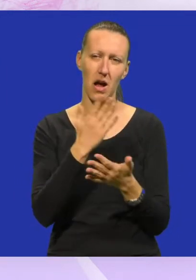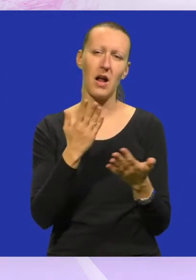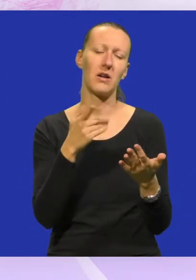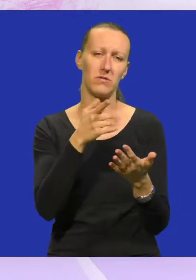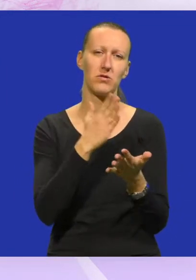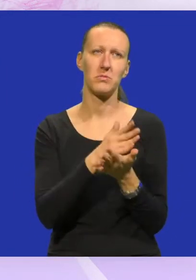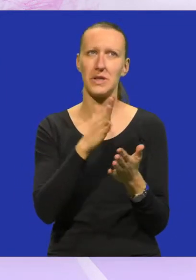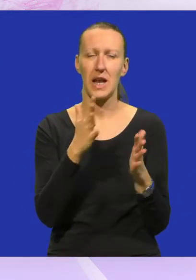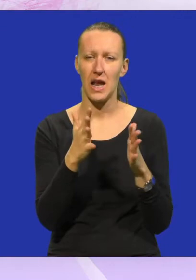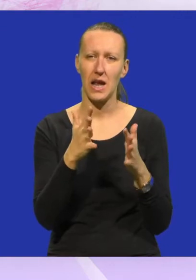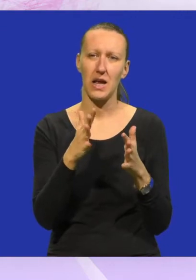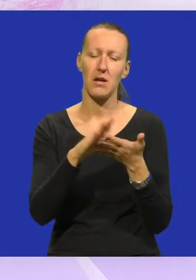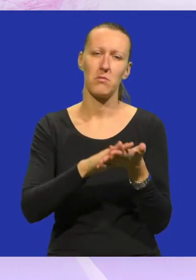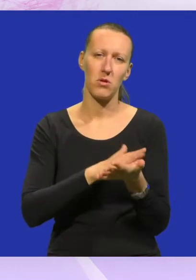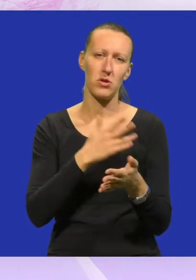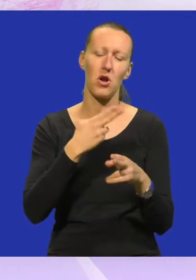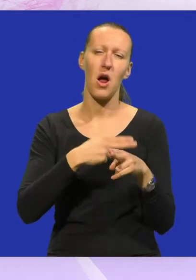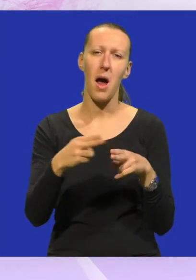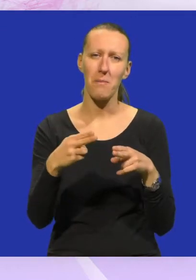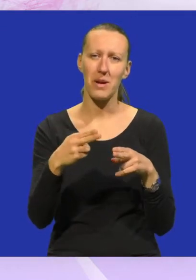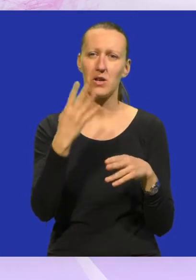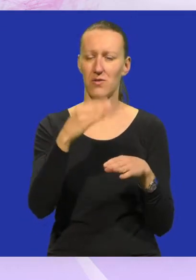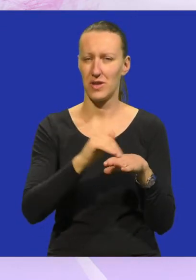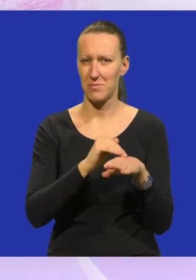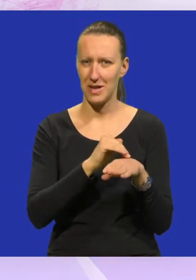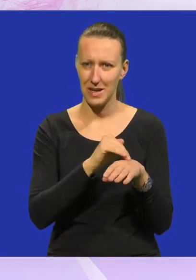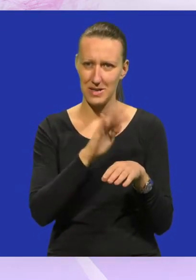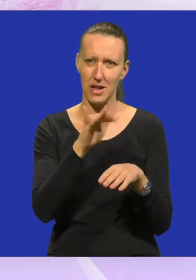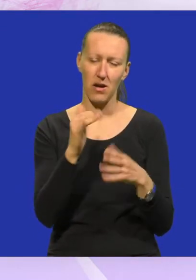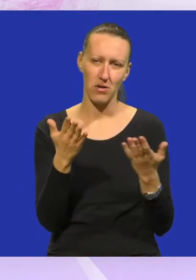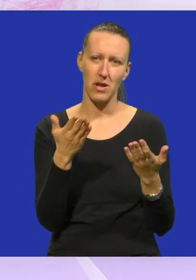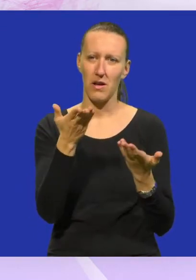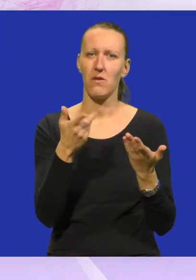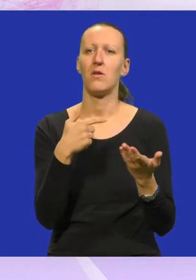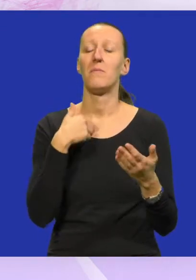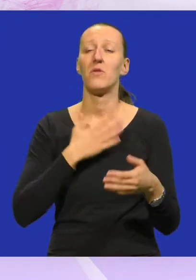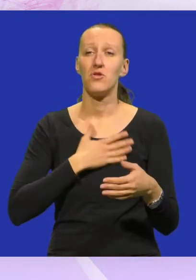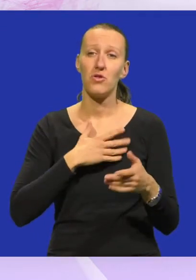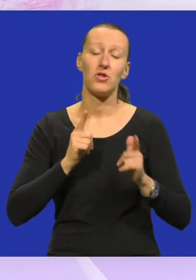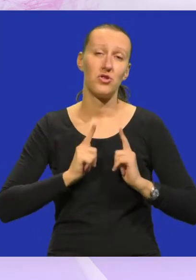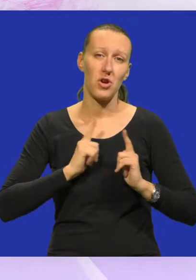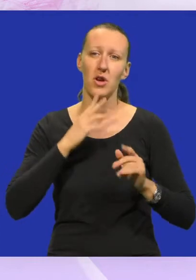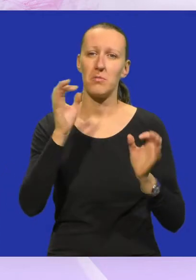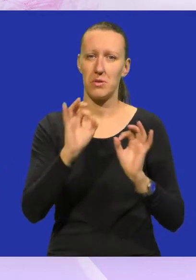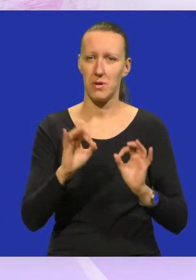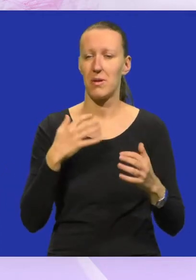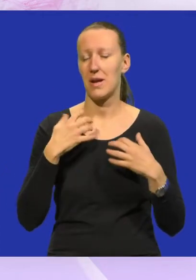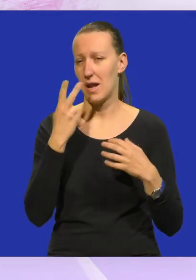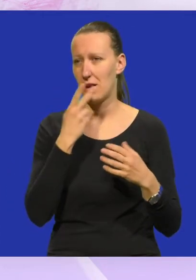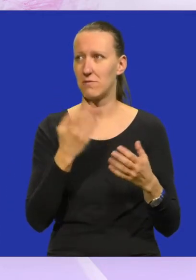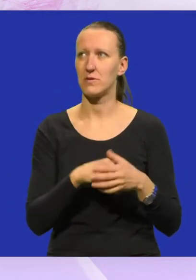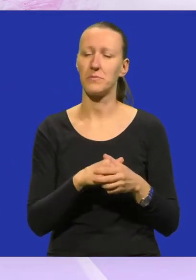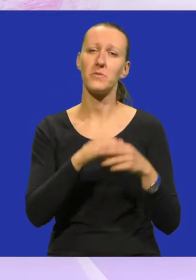međutim, to će biti negdje početkom aprila, četvrti mjesec, tako da, eto, željno isčekujemo i pripremamo se, naravno.